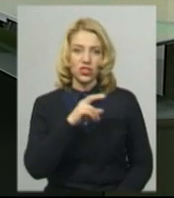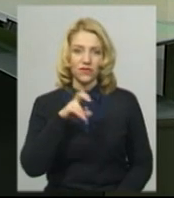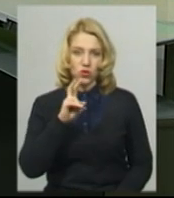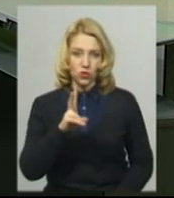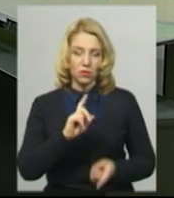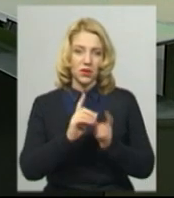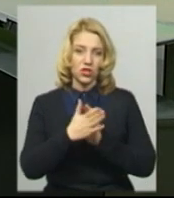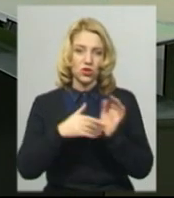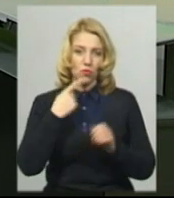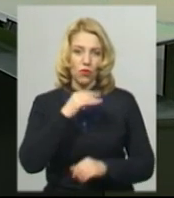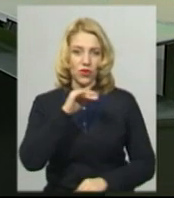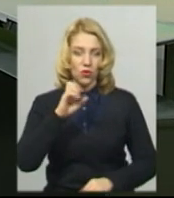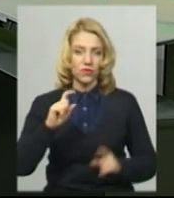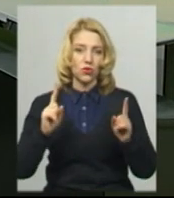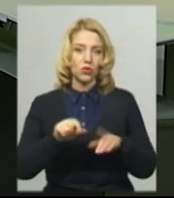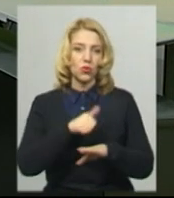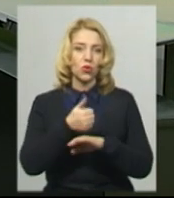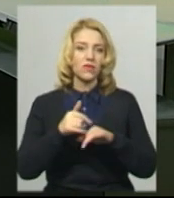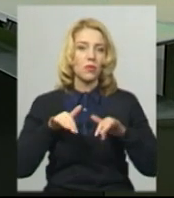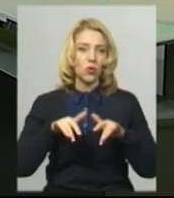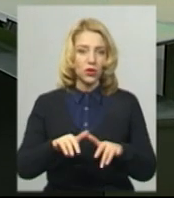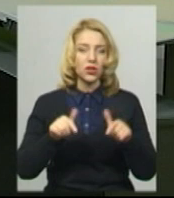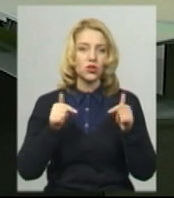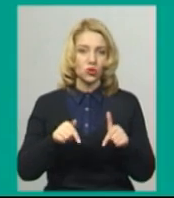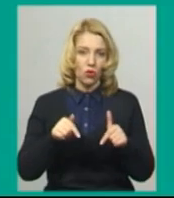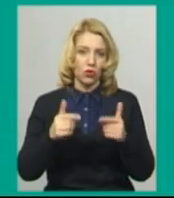Оксана Фіновська. Далі коротко про головні події сьогодні.